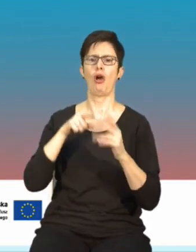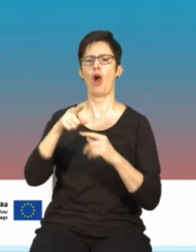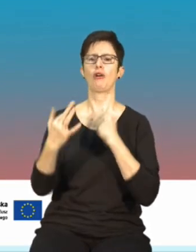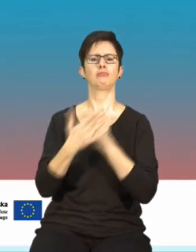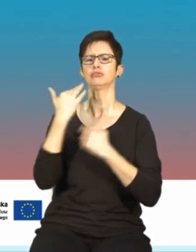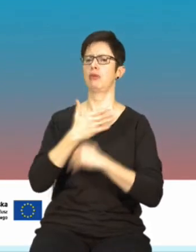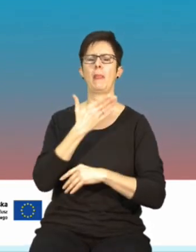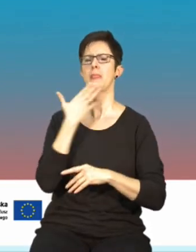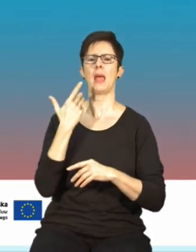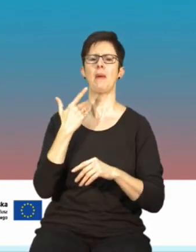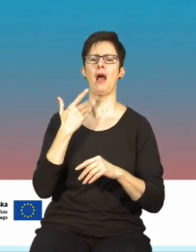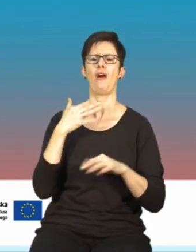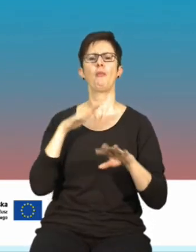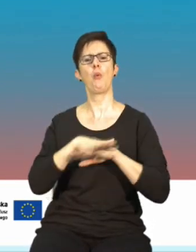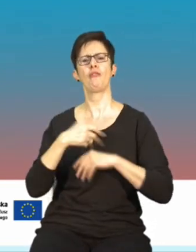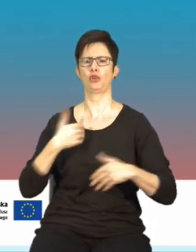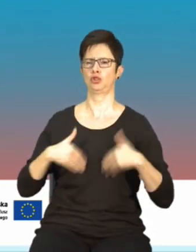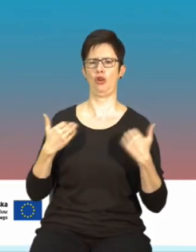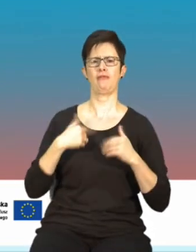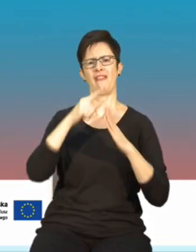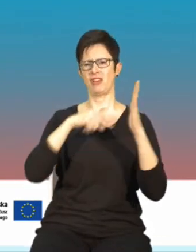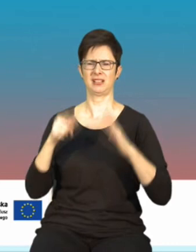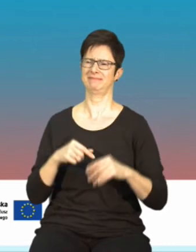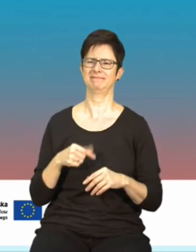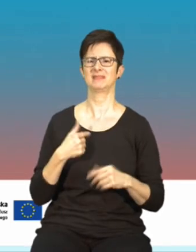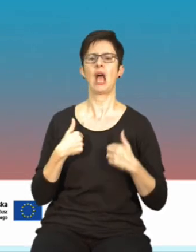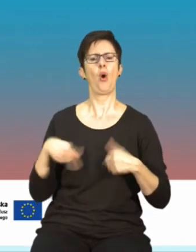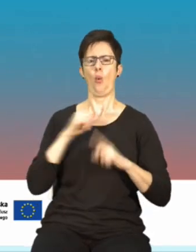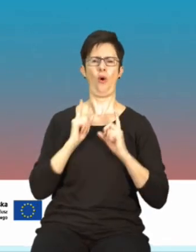wpływu. Do tego dołożymy dwa wykresy. No to proszę państwa się nie sprawdzi.